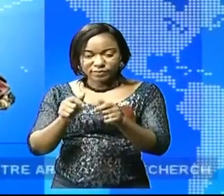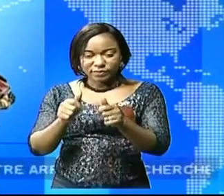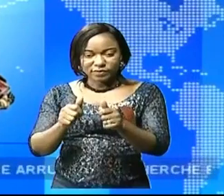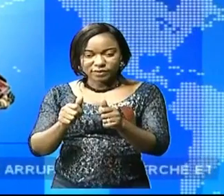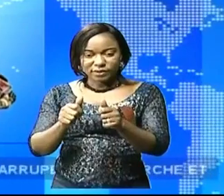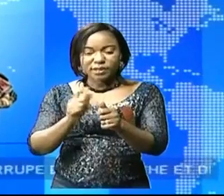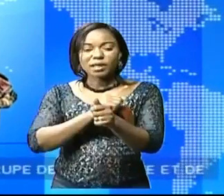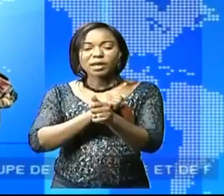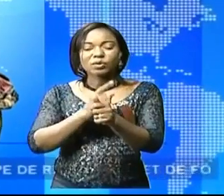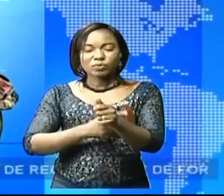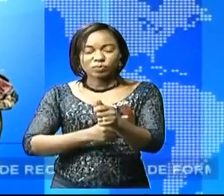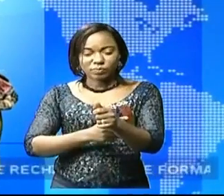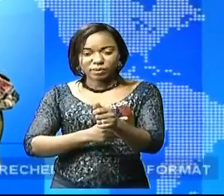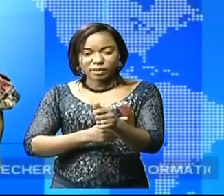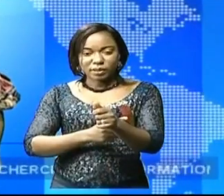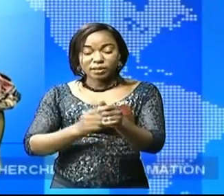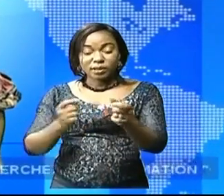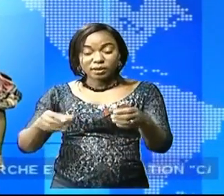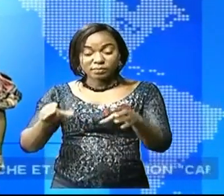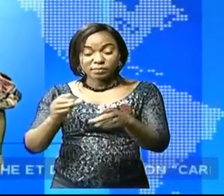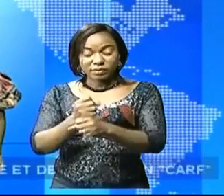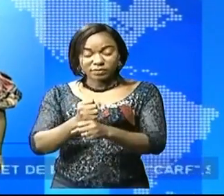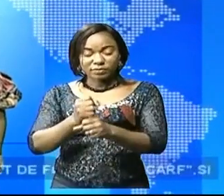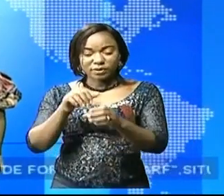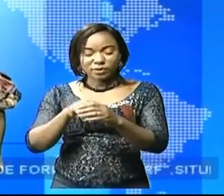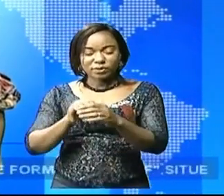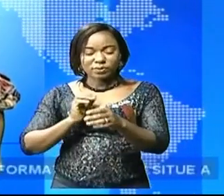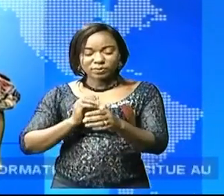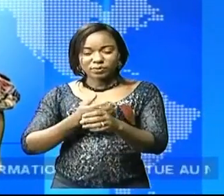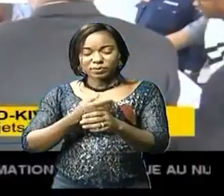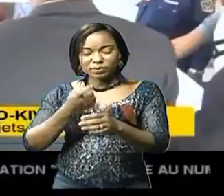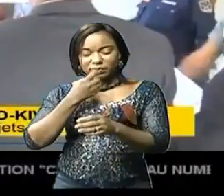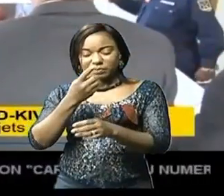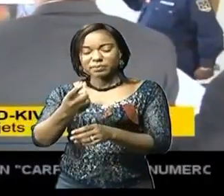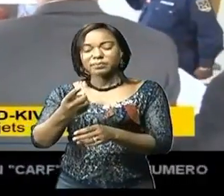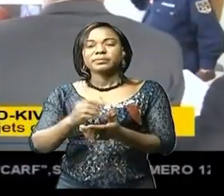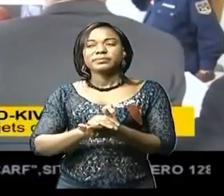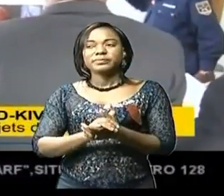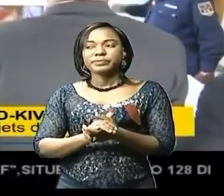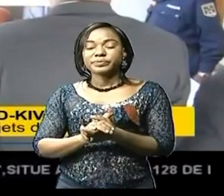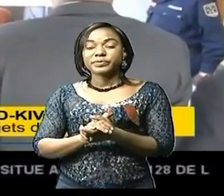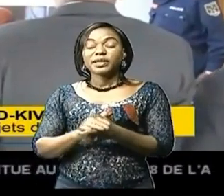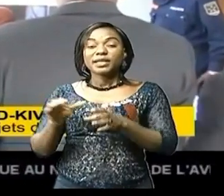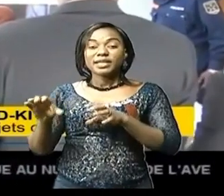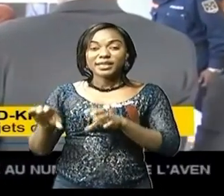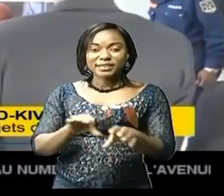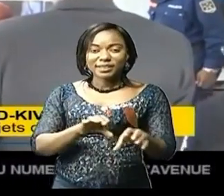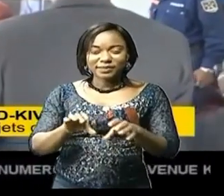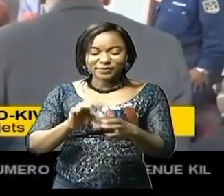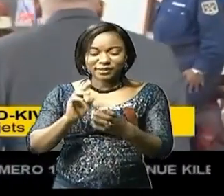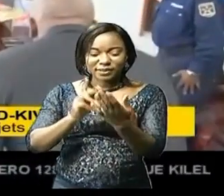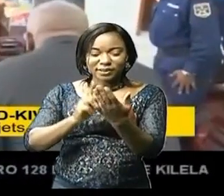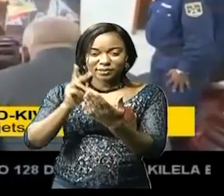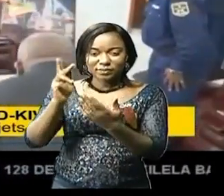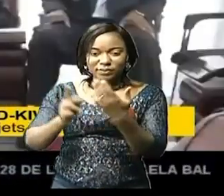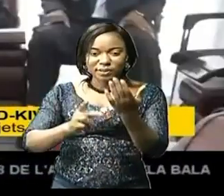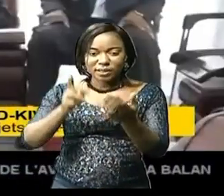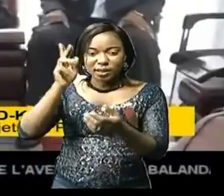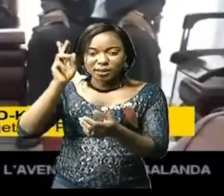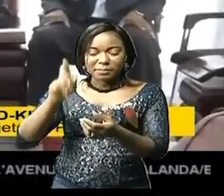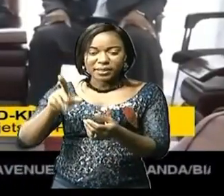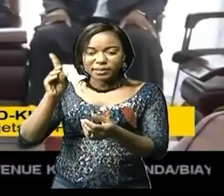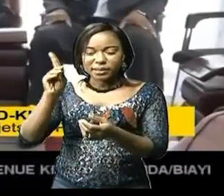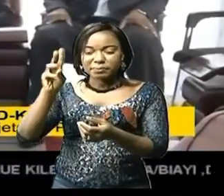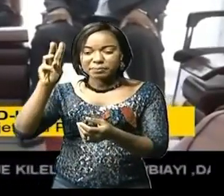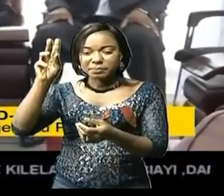conclusions dans ce reportage de nos confrères de l'air Tinti Goma. La supervision des activités du projet PADEMPME au Nord-Kivu,